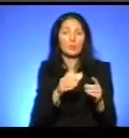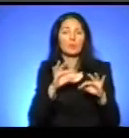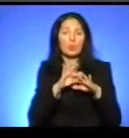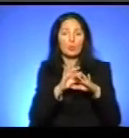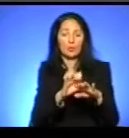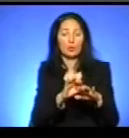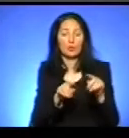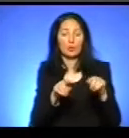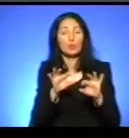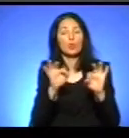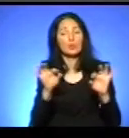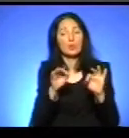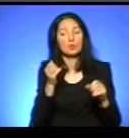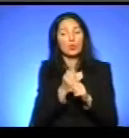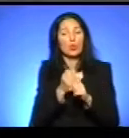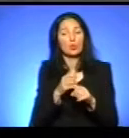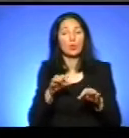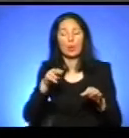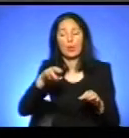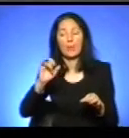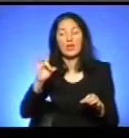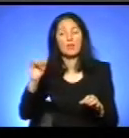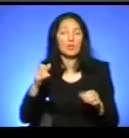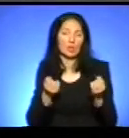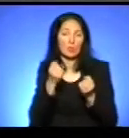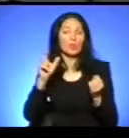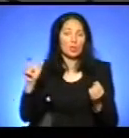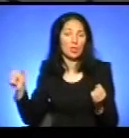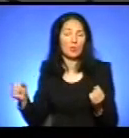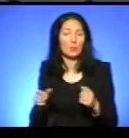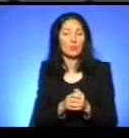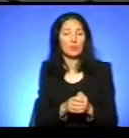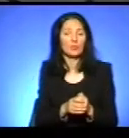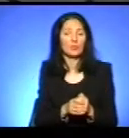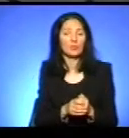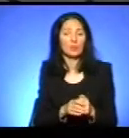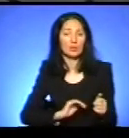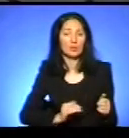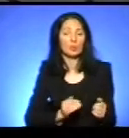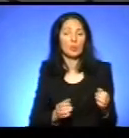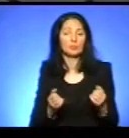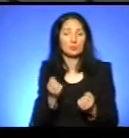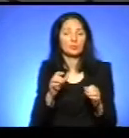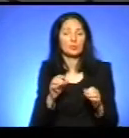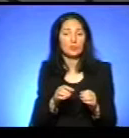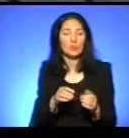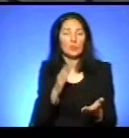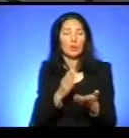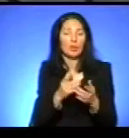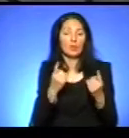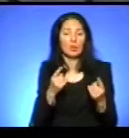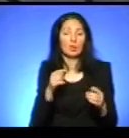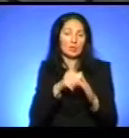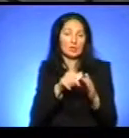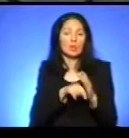якусь таку роз'яснювальну роботу з перевізниками, з водіями. Тут, як на мене, ще велике значення має і людський фактор.